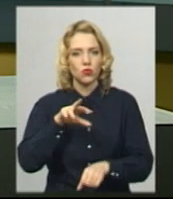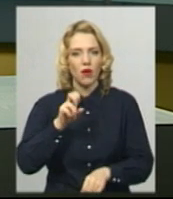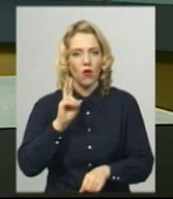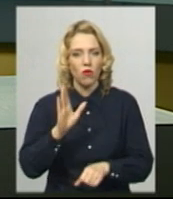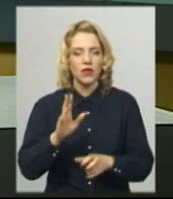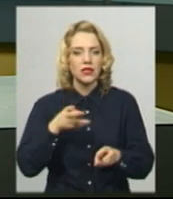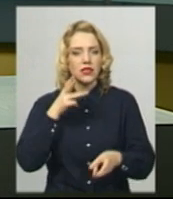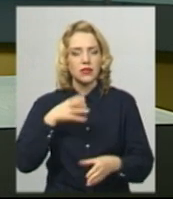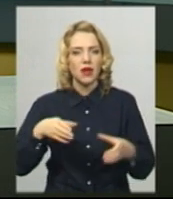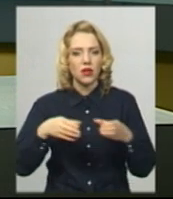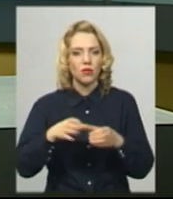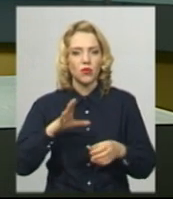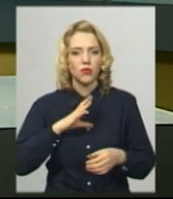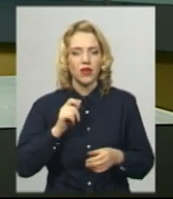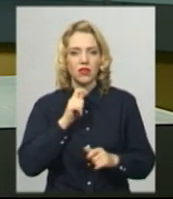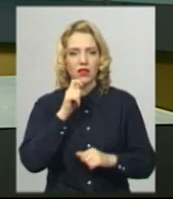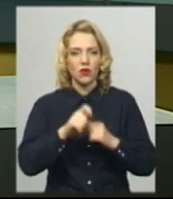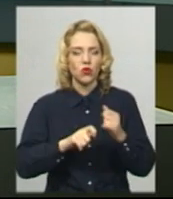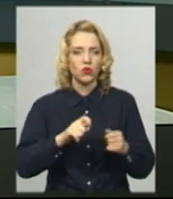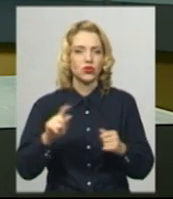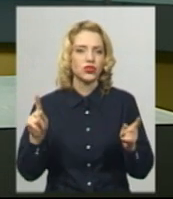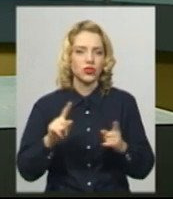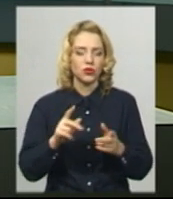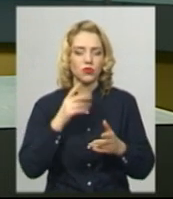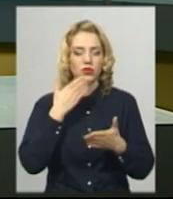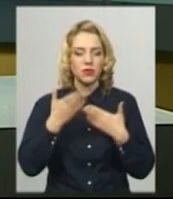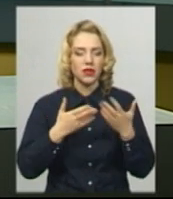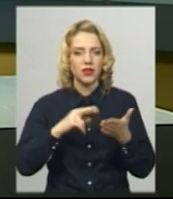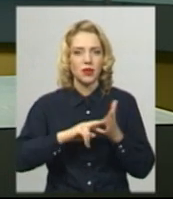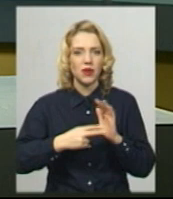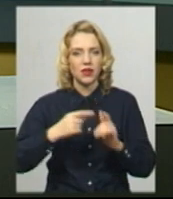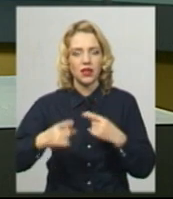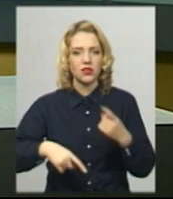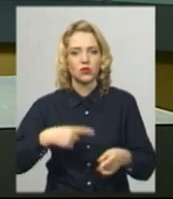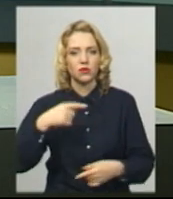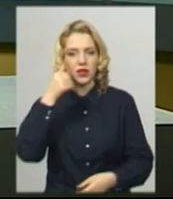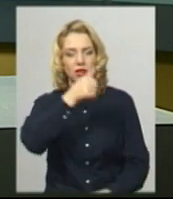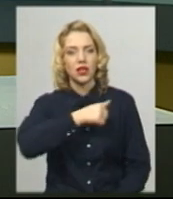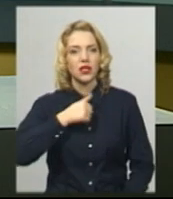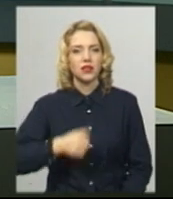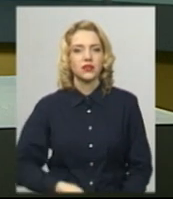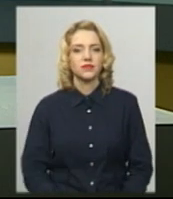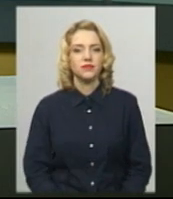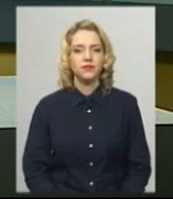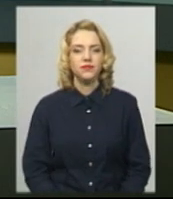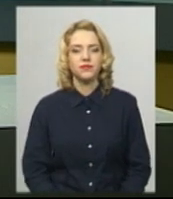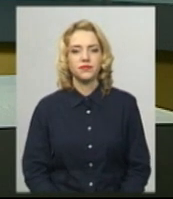група Суспільного побувала на нагородженні, аби розпитати про плани у боксерів на наступний рік. Дивіться далі у сюжеті.